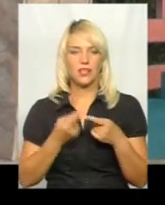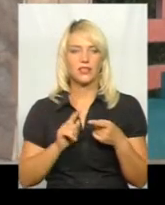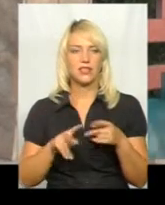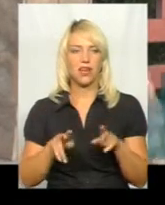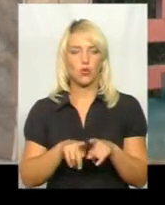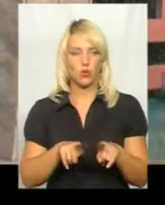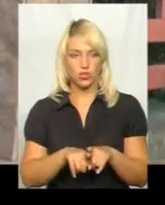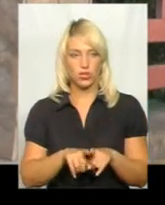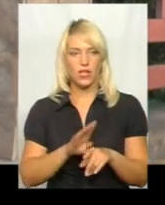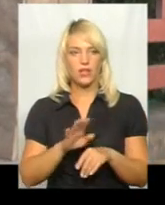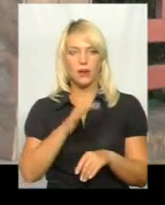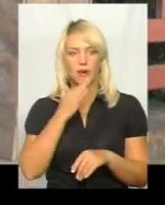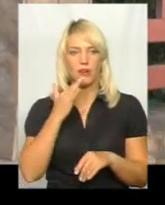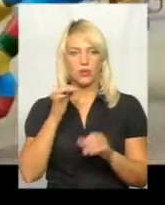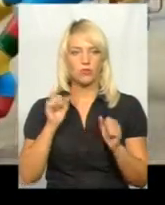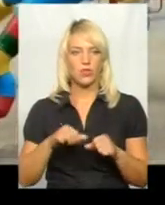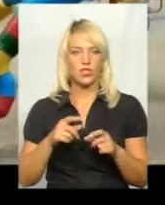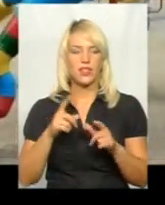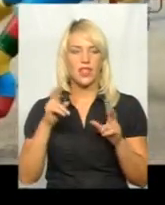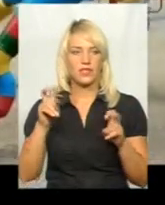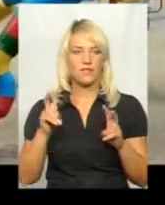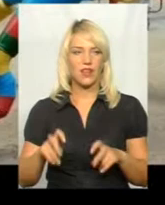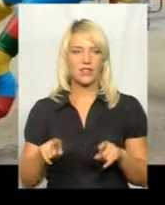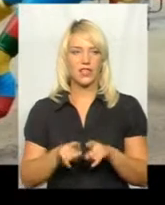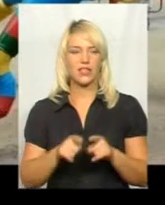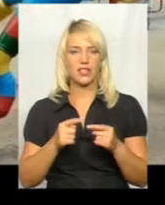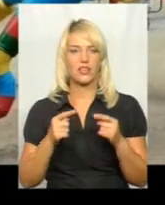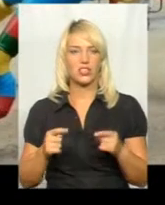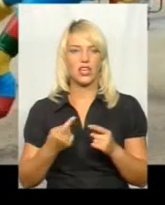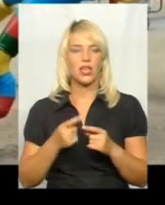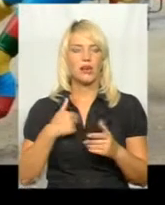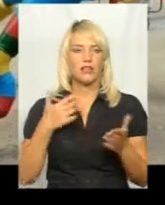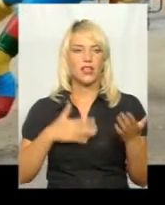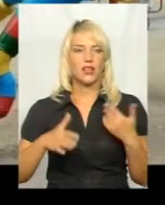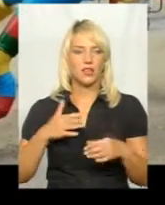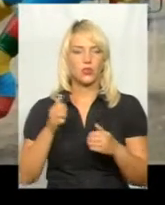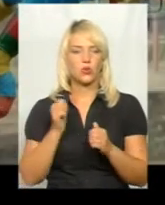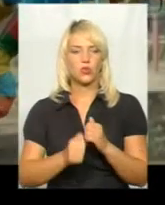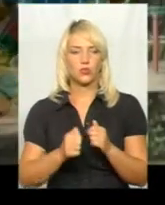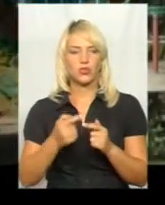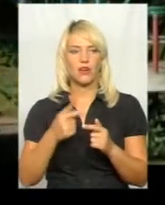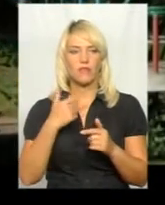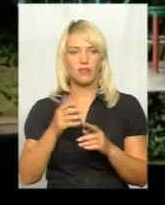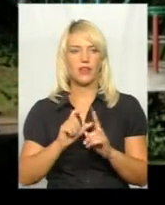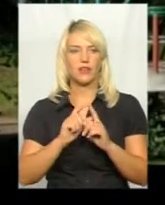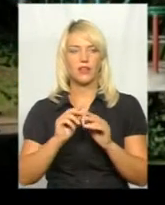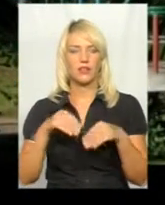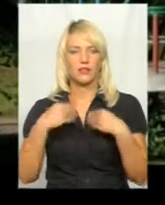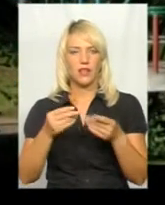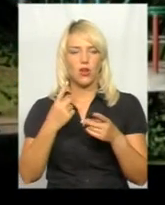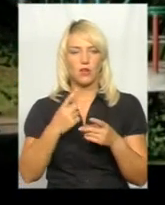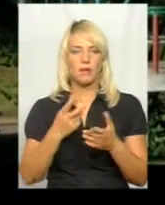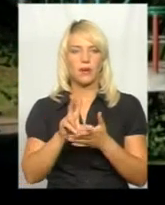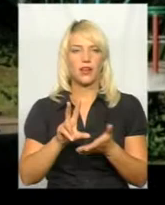це також ми небагато таких можемо речей назвати. І вони насправді радують кожного. Я вам приведу один приклад. Коли